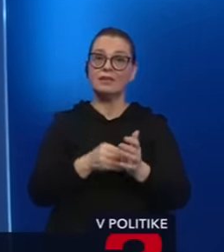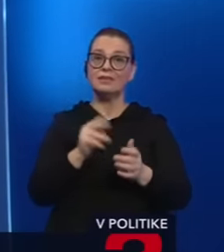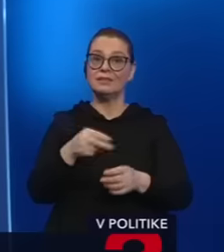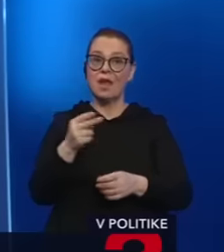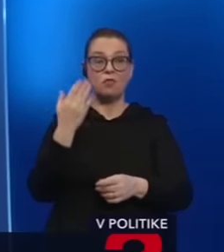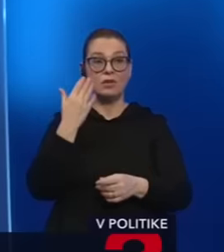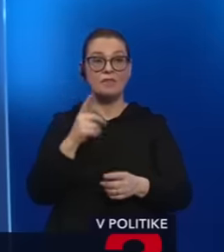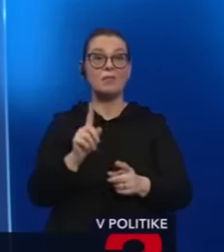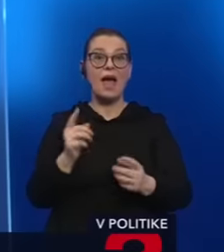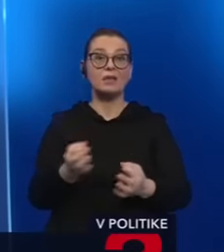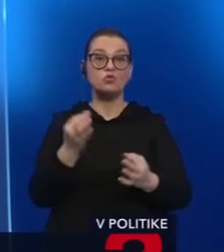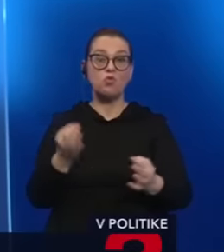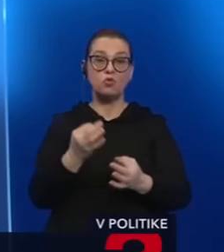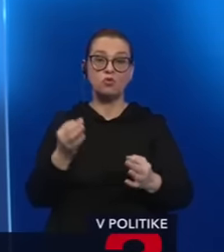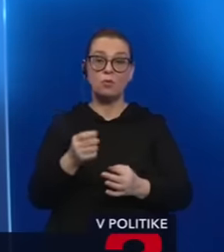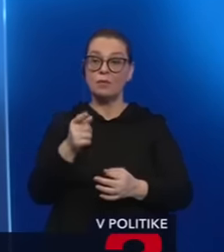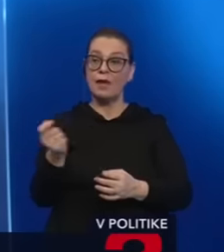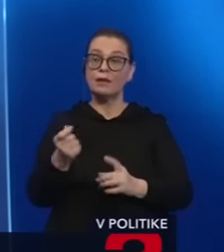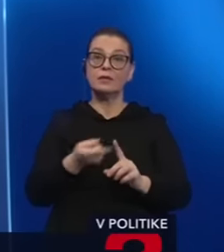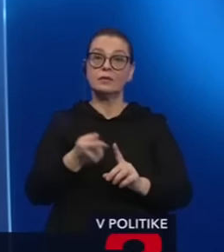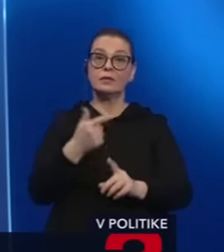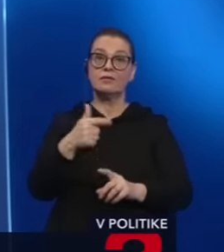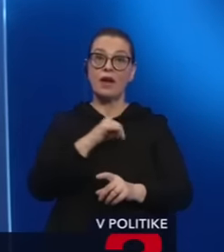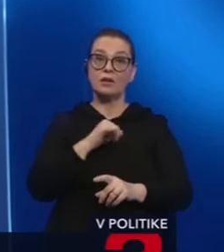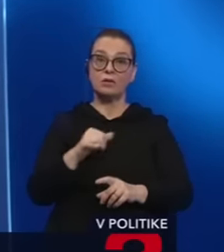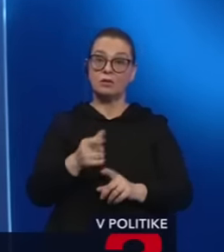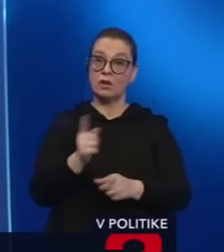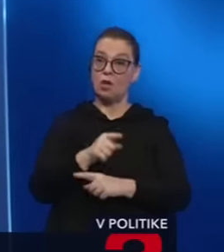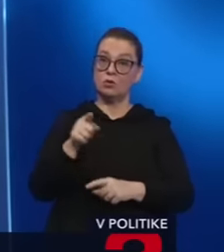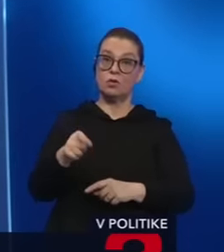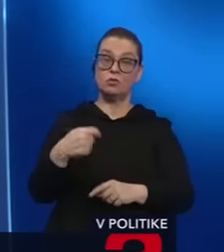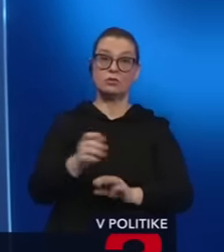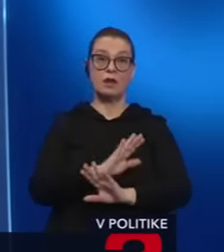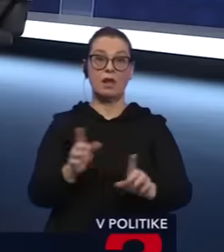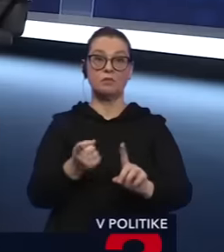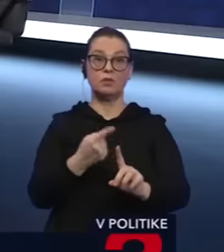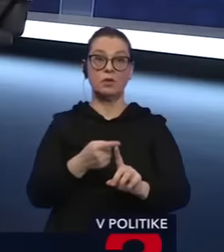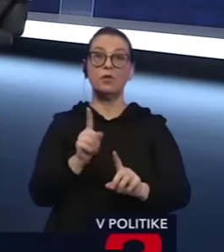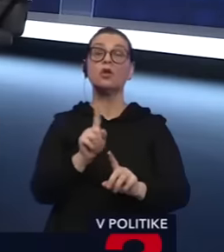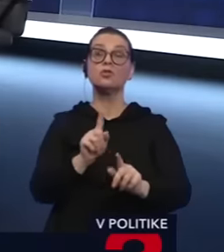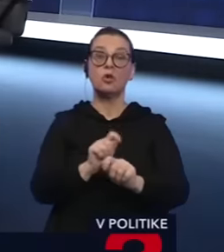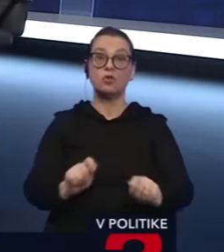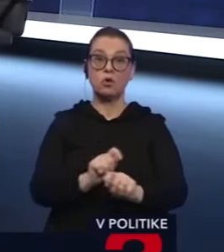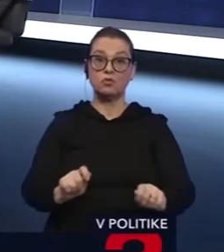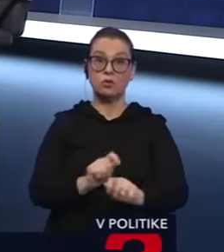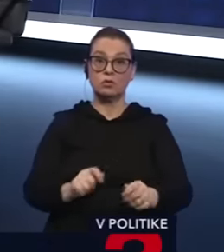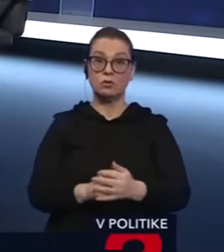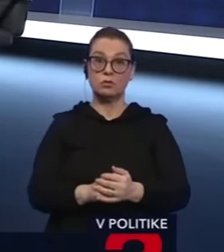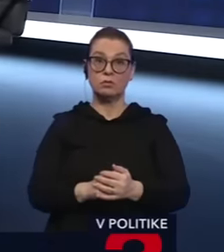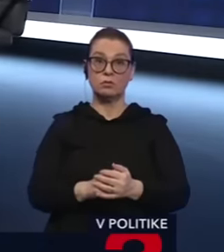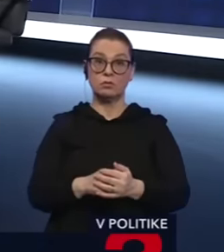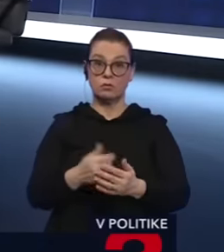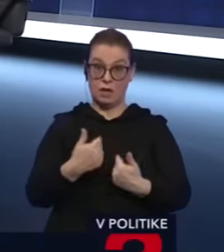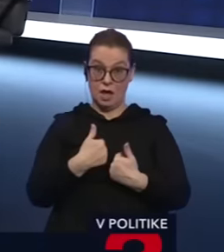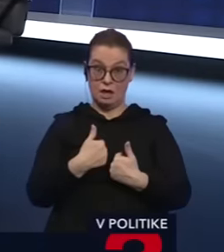spôsobom, kde ma sácbu 12 rokov, zrazu on, Liebling, dostal podmienku. kto tomu rozhodol? No však... Ja sa práve rozhodol.